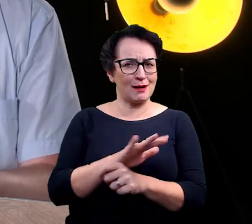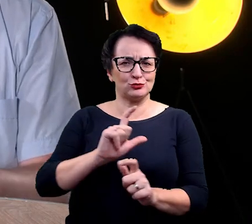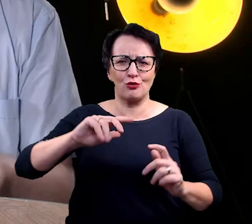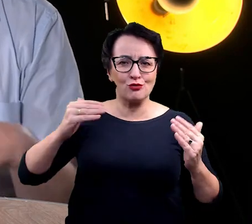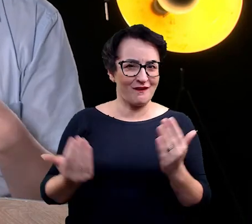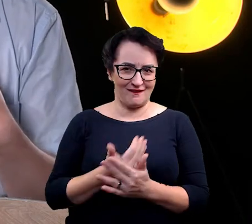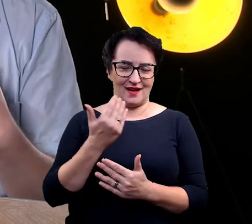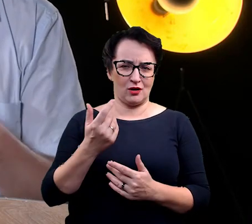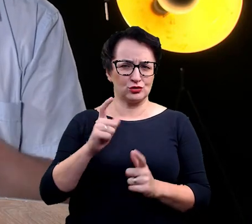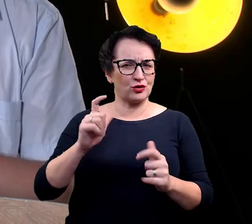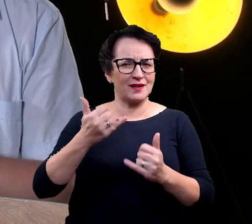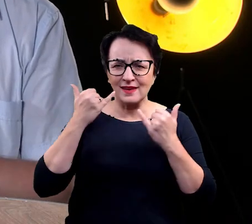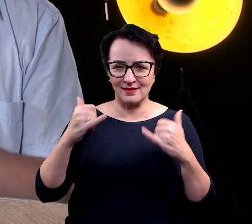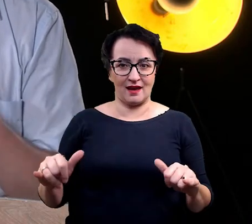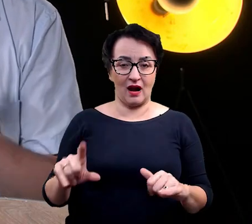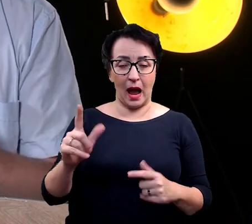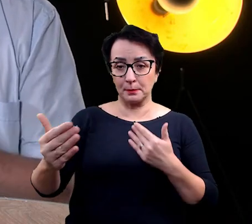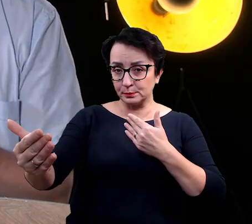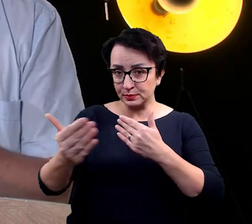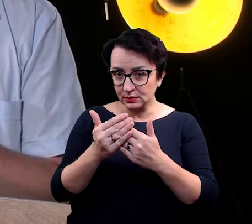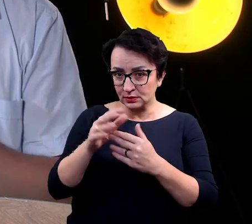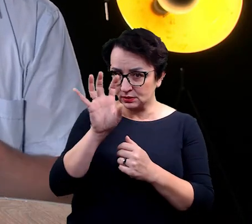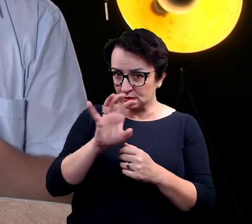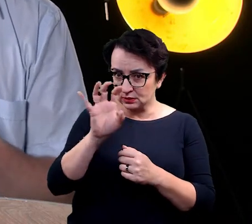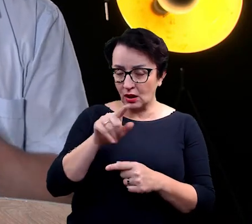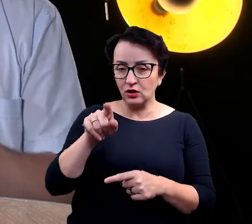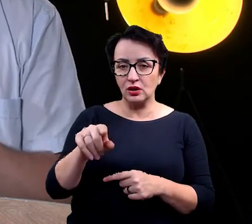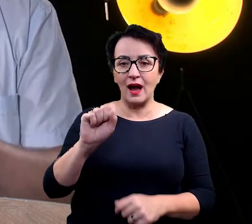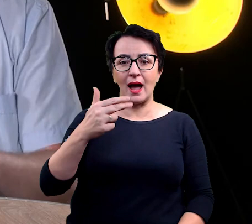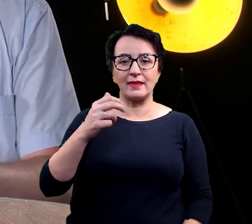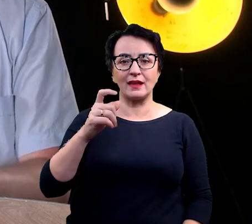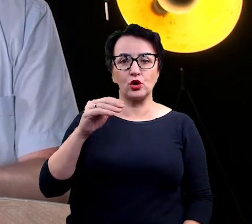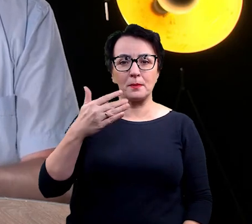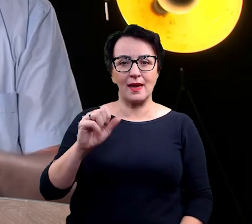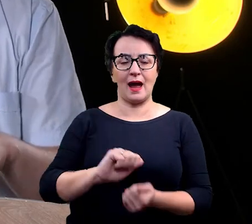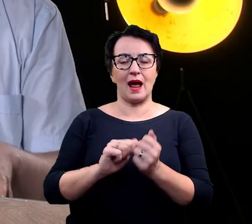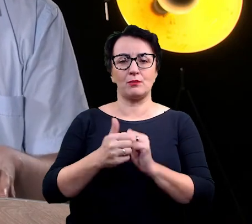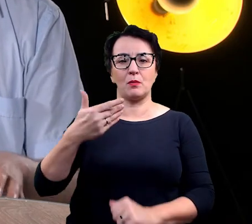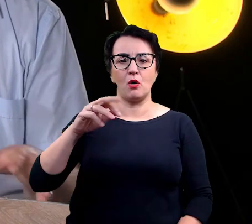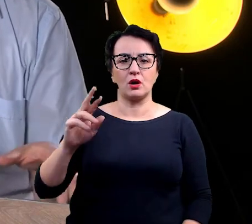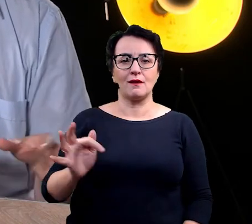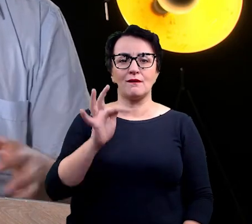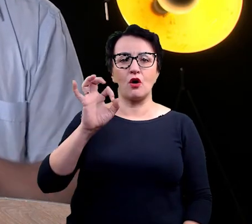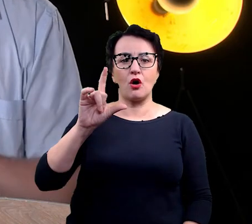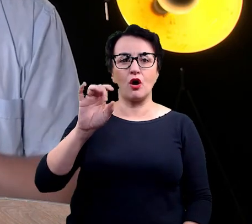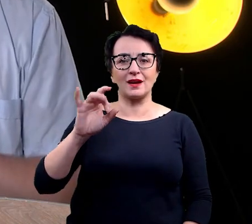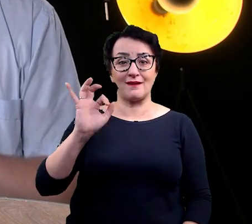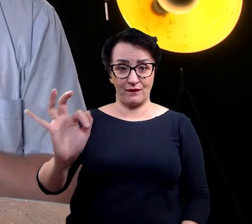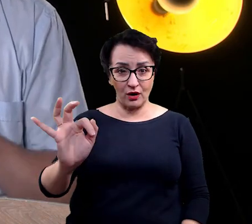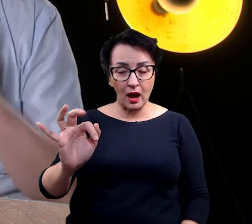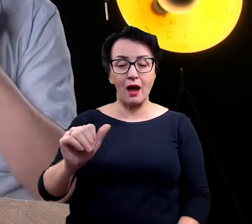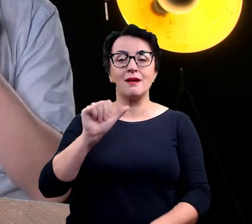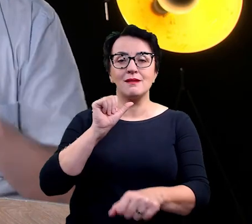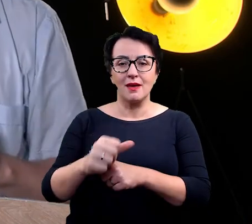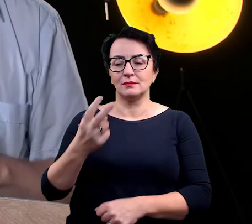innego. Natomiast, kiedy bliżej przyjrzymy się morfologii, anatomii tej rośliny, wtedy zauważymy pewne podobieństwa i wtedy możemy powiedzieć,